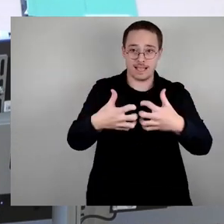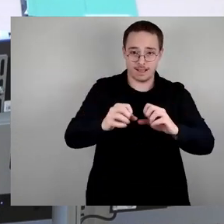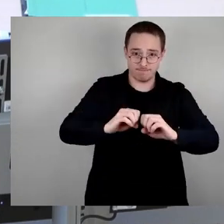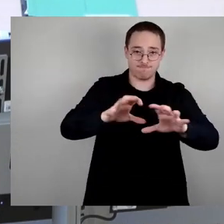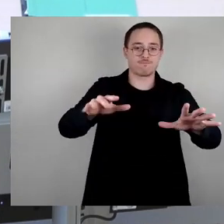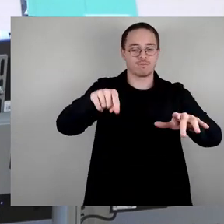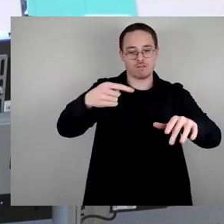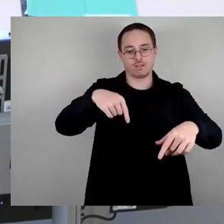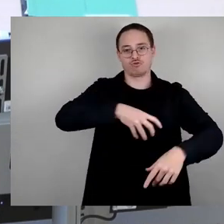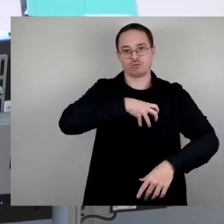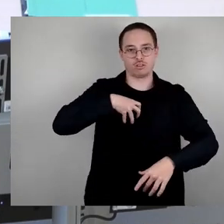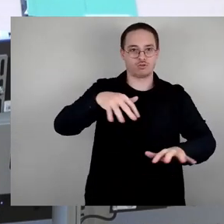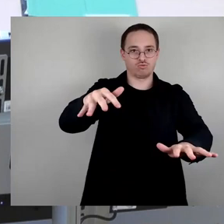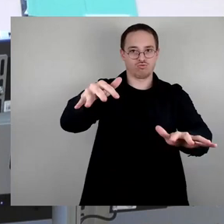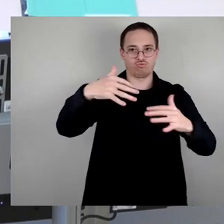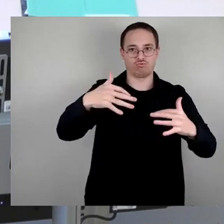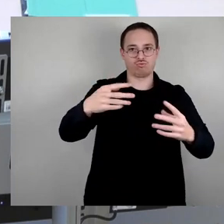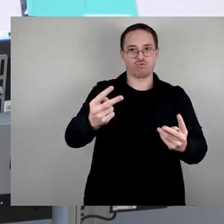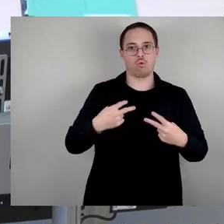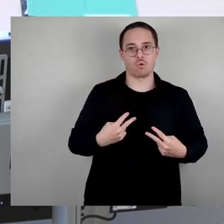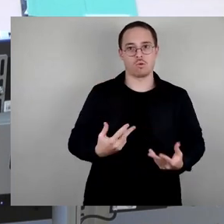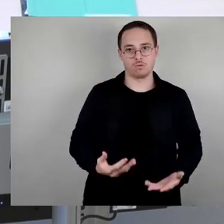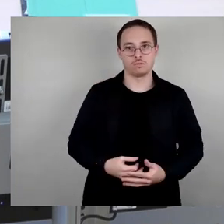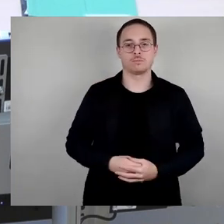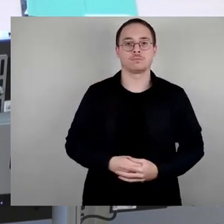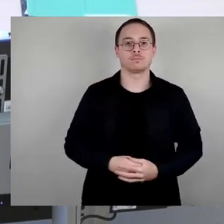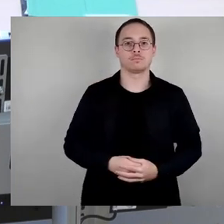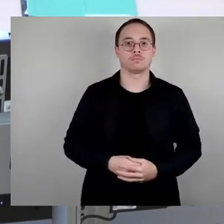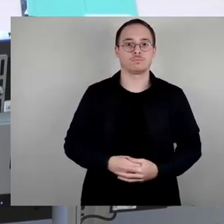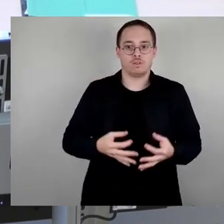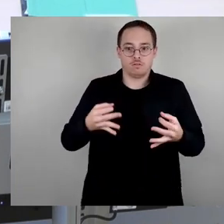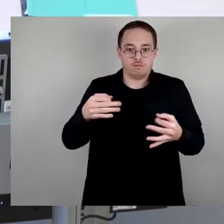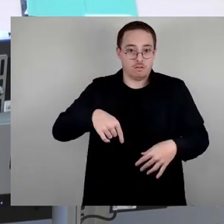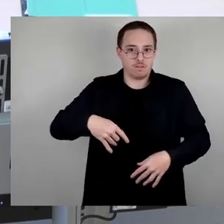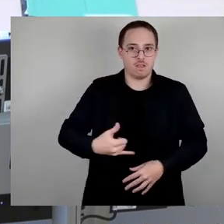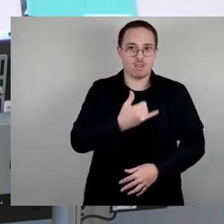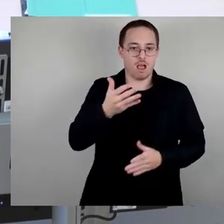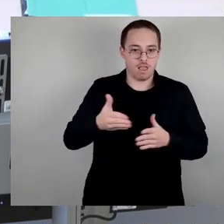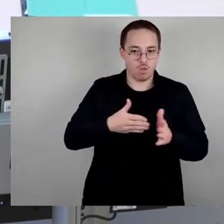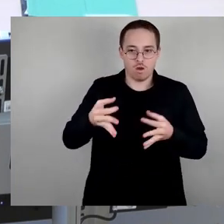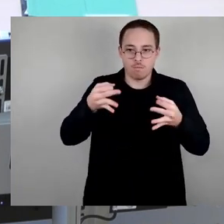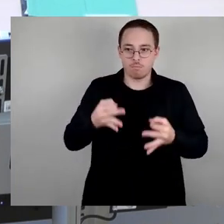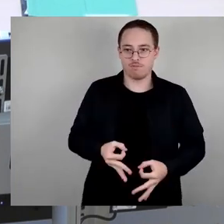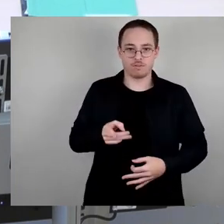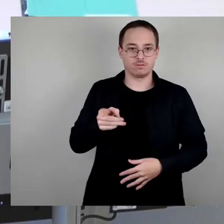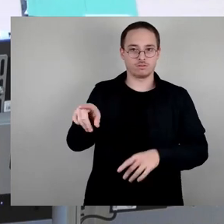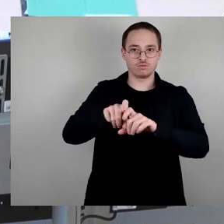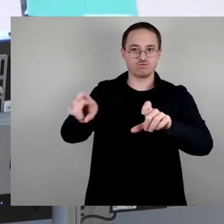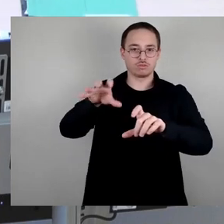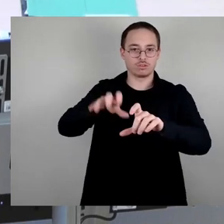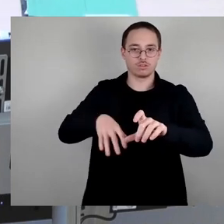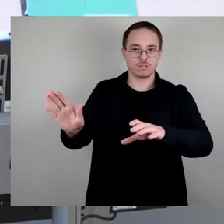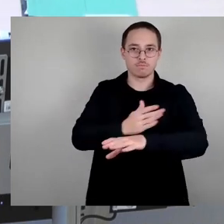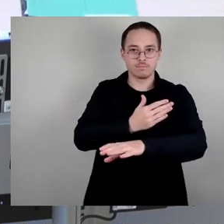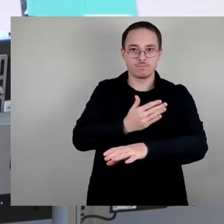im Januar diesen Jahres war die Inschrift auf dem Altmark auf einmal weg mit mechanischen Mitteln entfernt. Das ging,